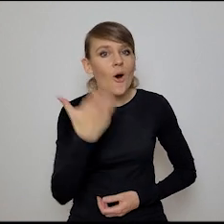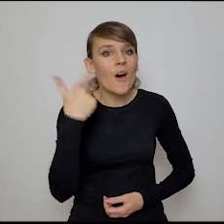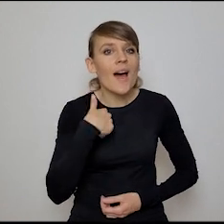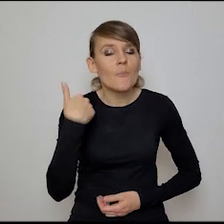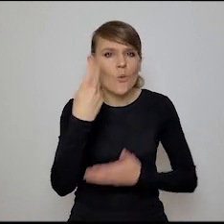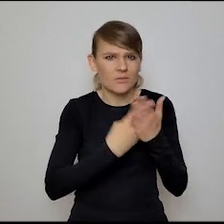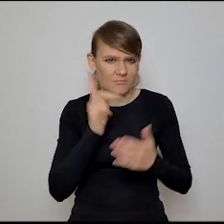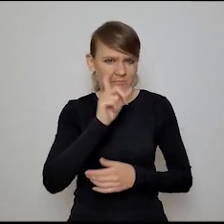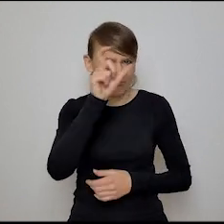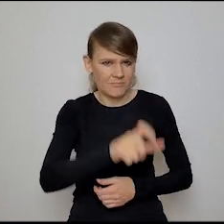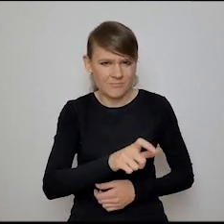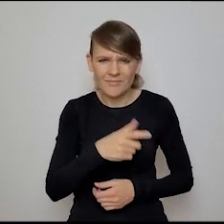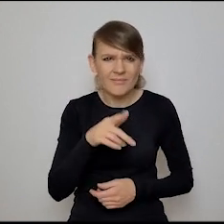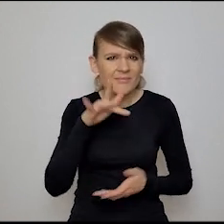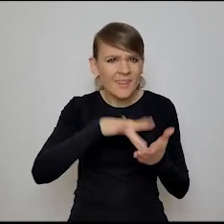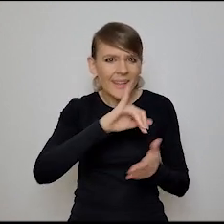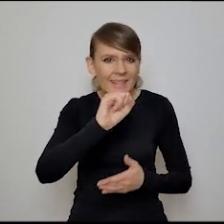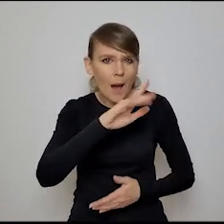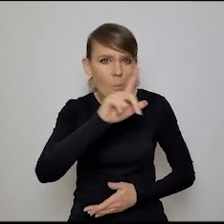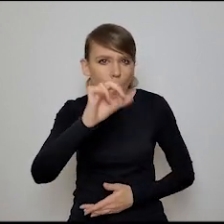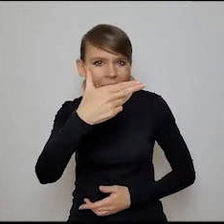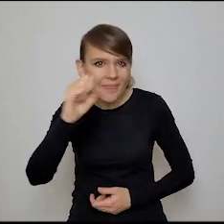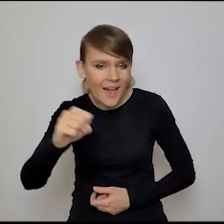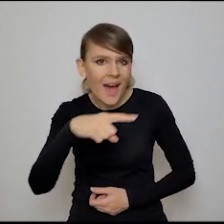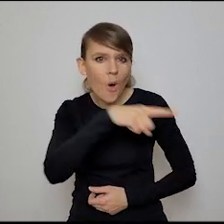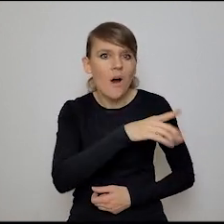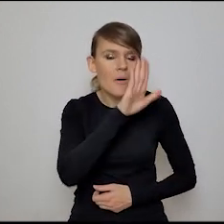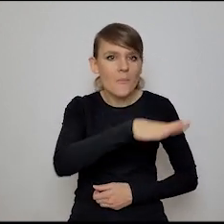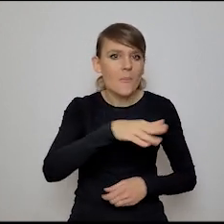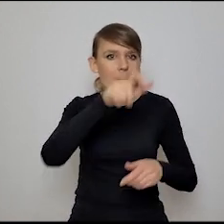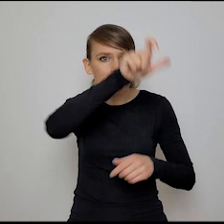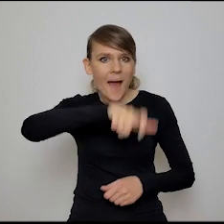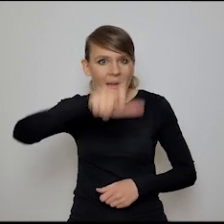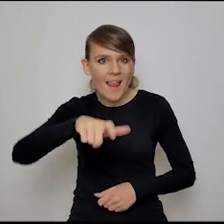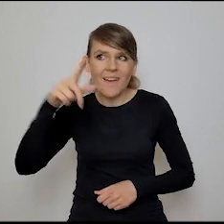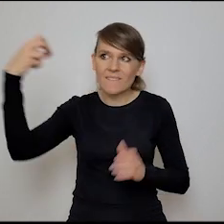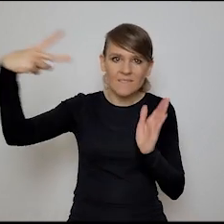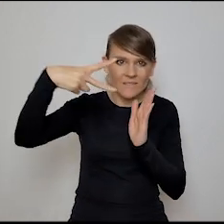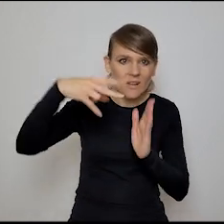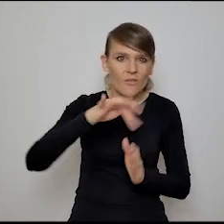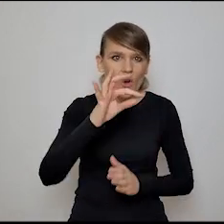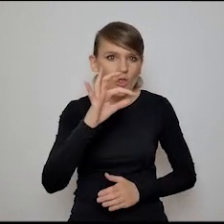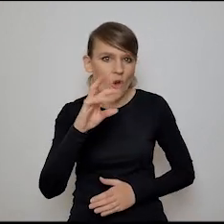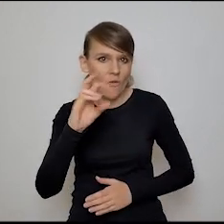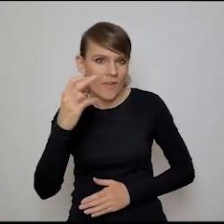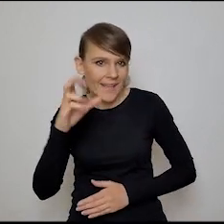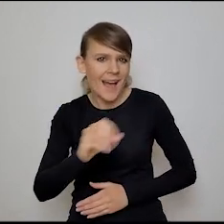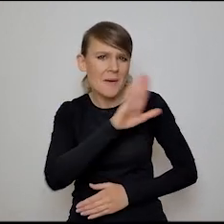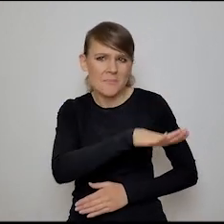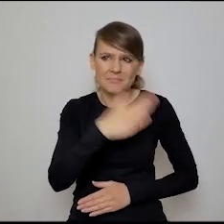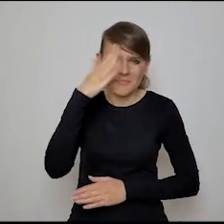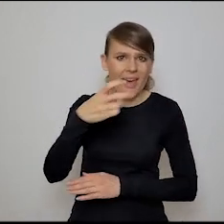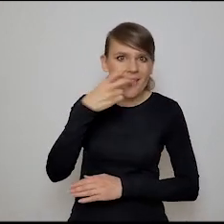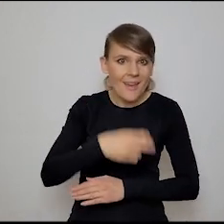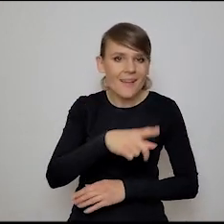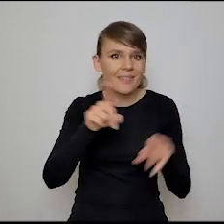czytałem od jakiegoś gościu z Jabłonnej, który zainstalował panele fotowoltaiczne, ma jakiegoś takiego właśnie elektryka i